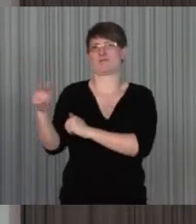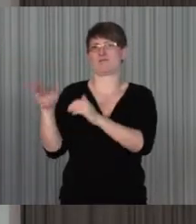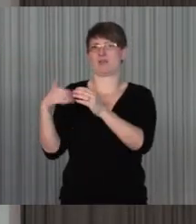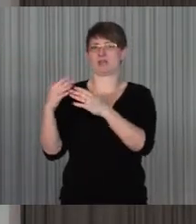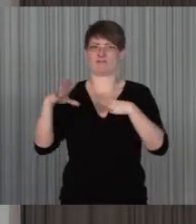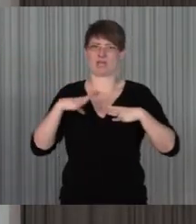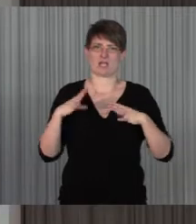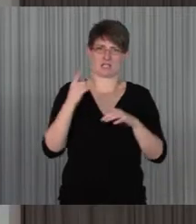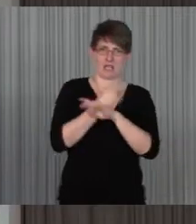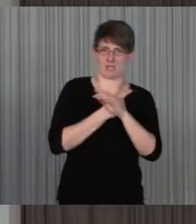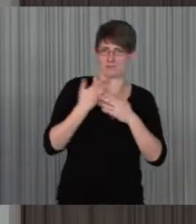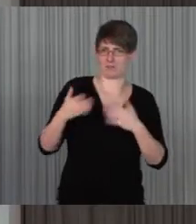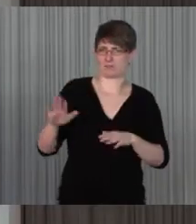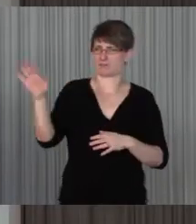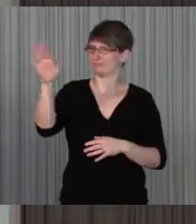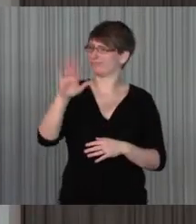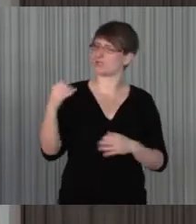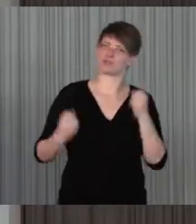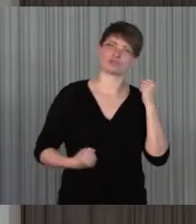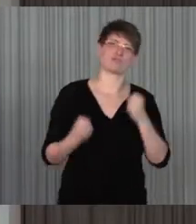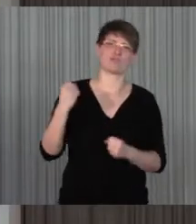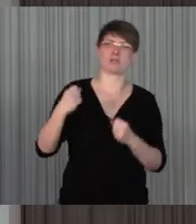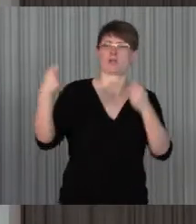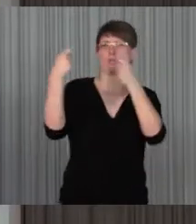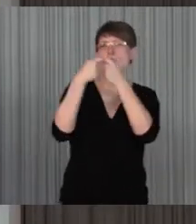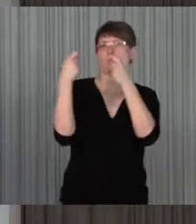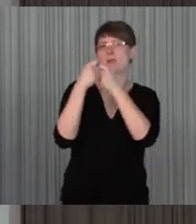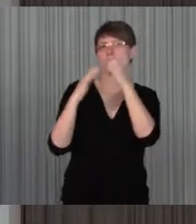Freizeitbereich, da ist es einfach tatsächlich schwierig